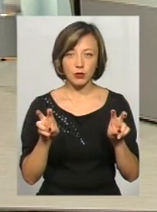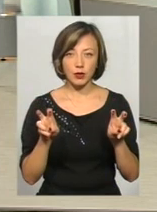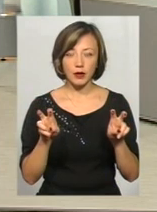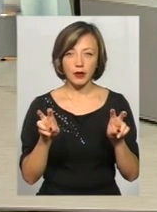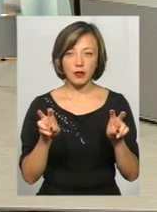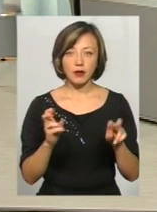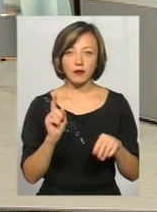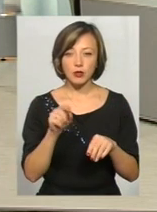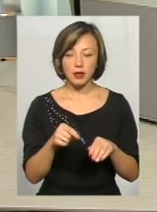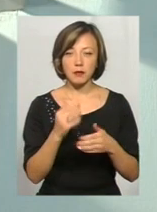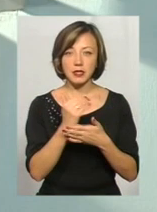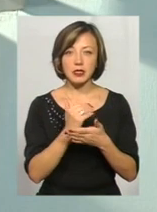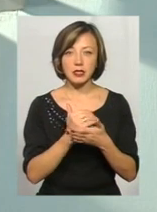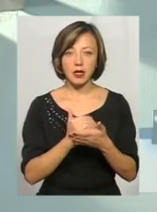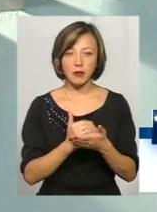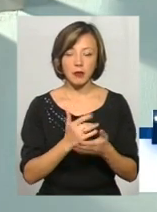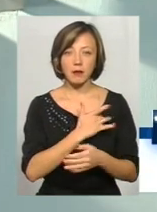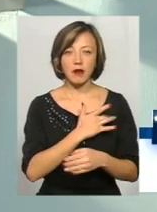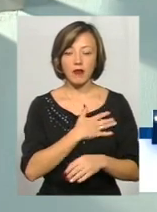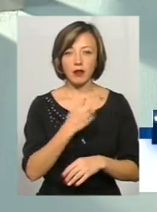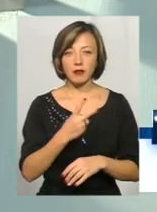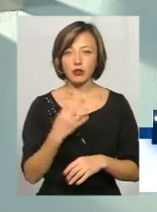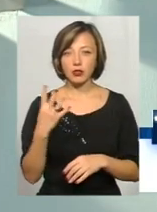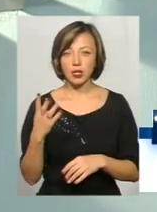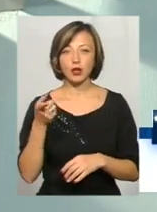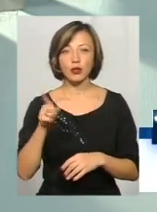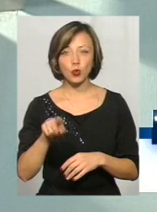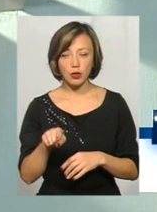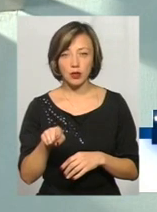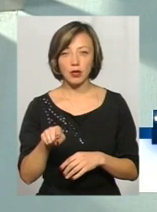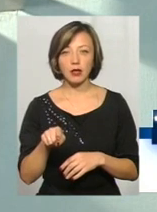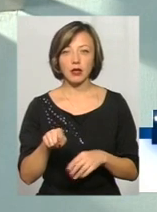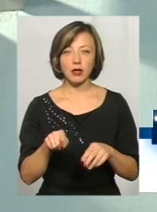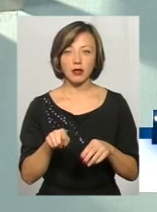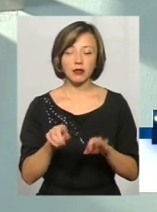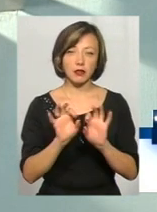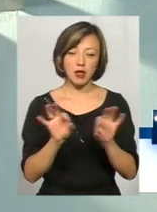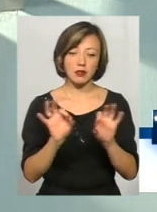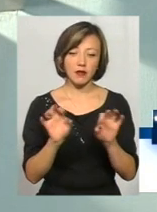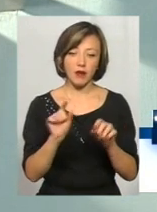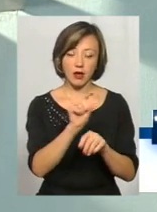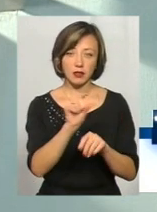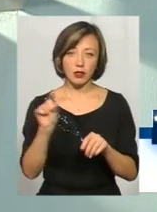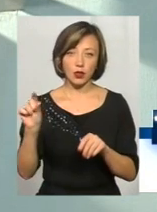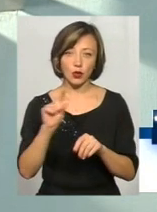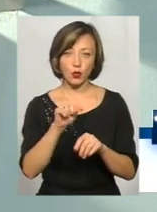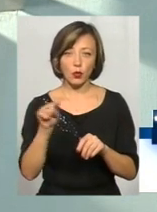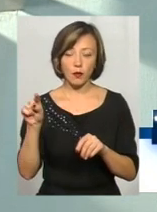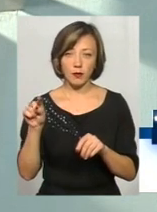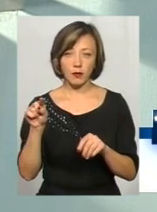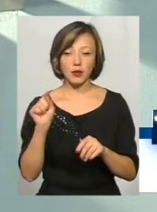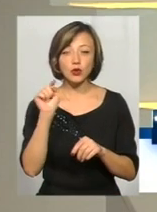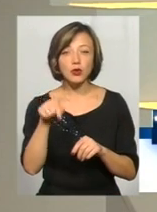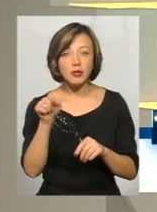в той самий системі сервісі Privat24, і вже тоді називати покупцю товара